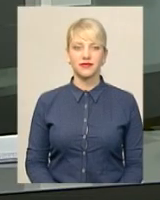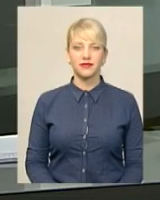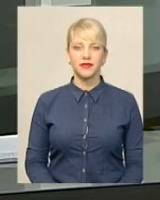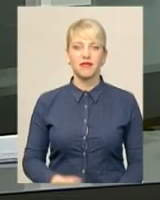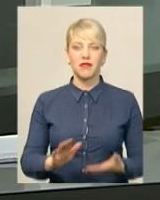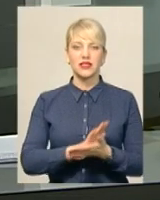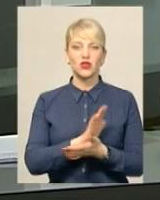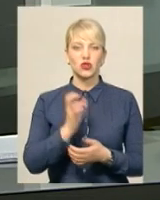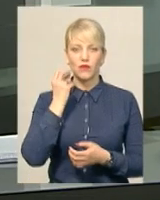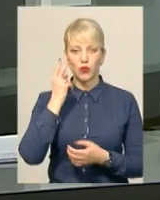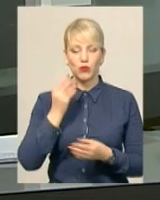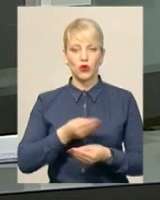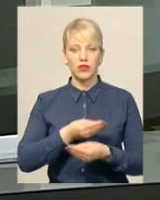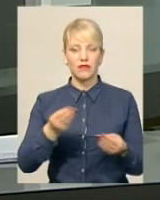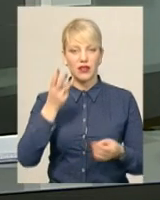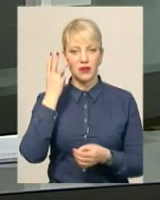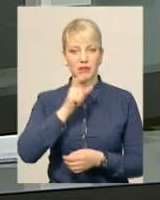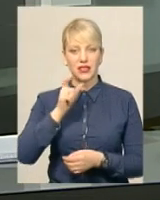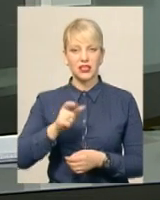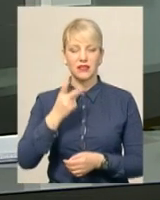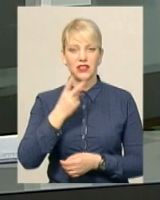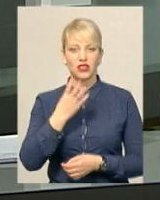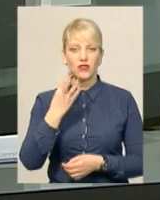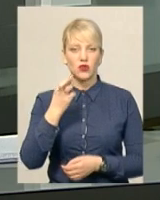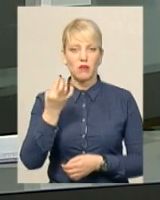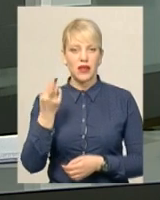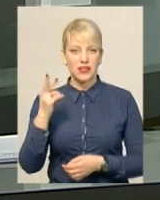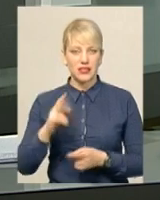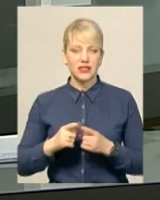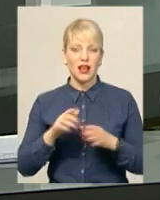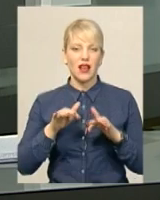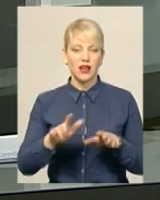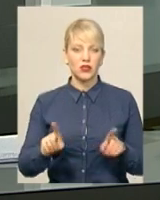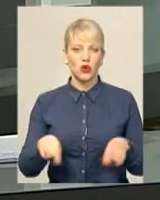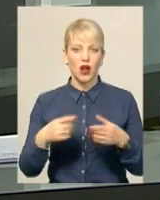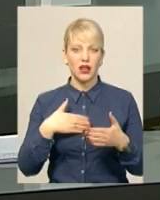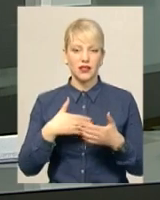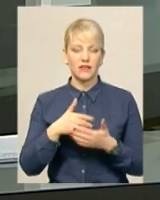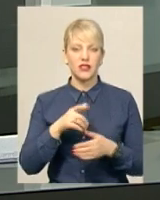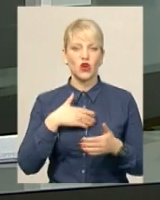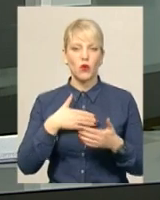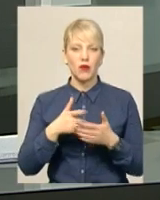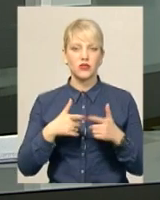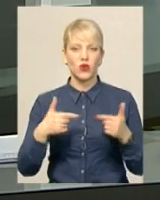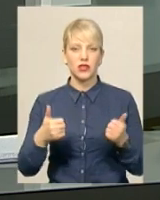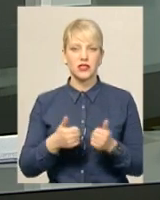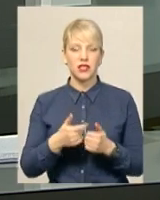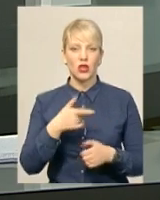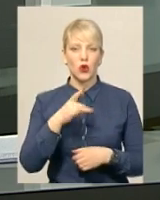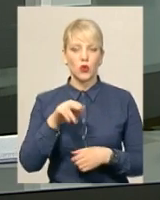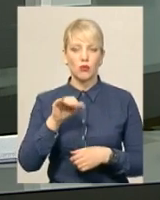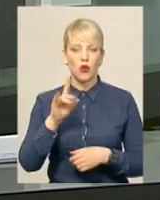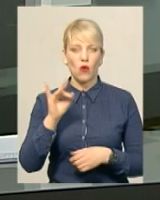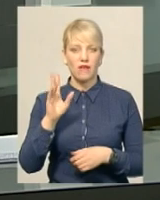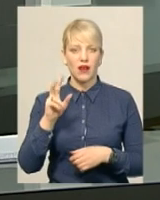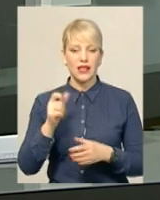Безкоштовні обіди роздаватимуть хмельничанам 24 березня. Акцію організовують активісти громадської організації «Групіровка».